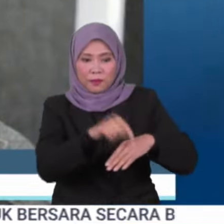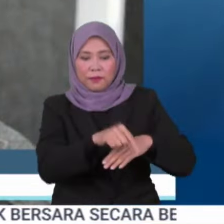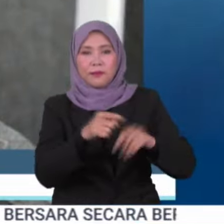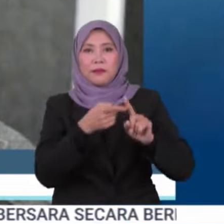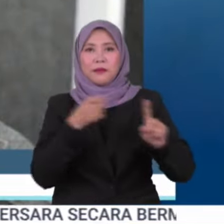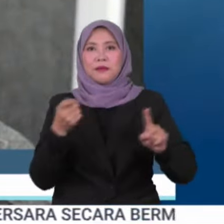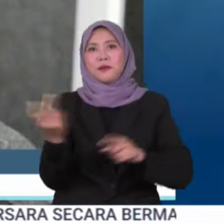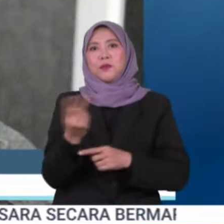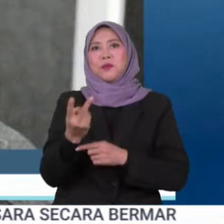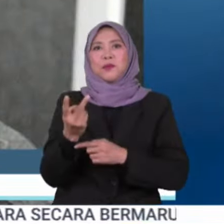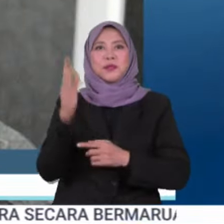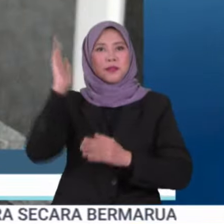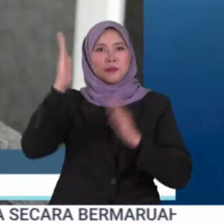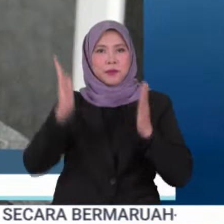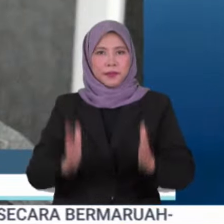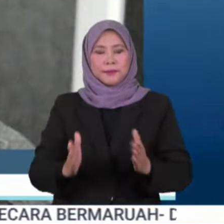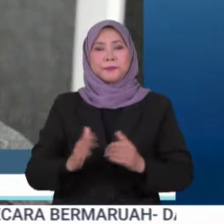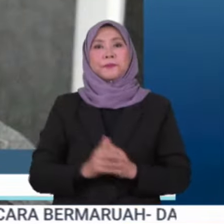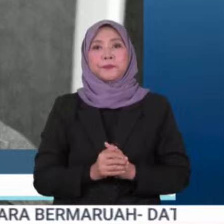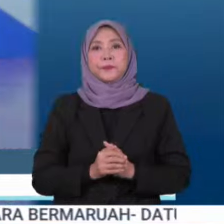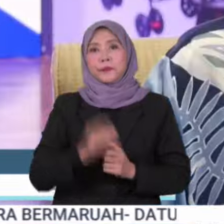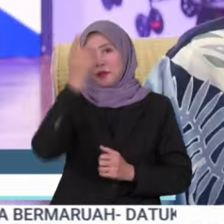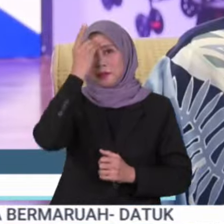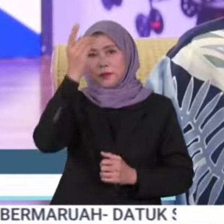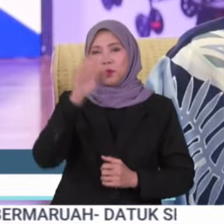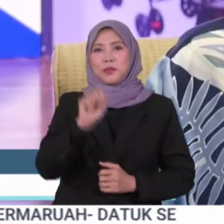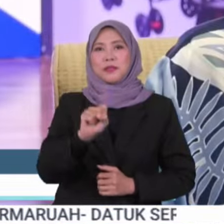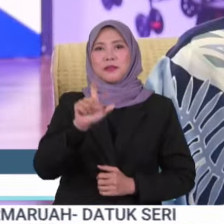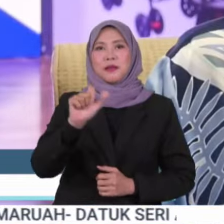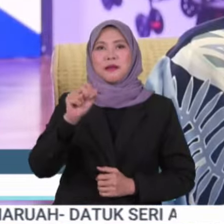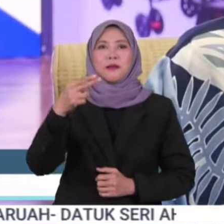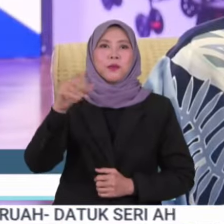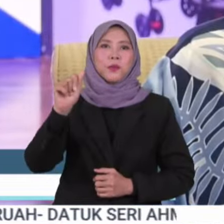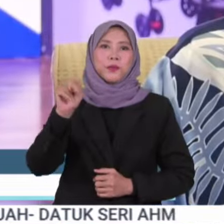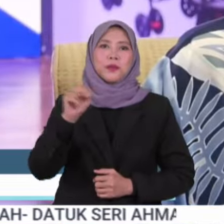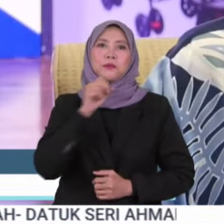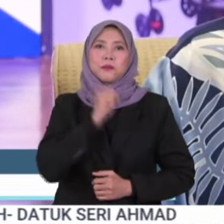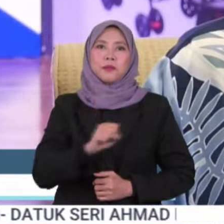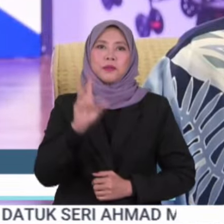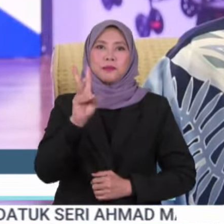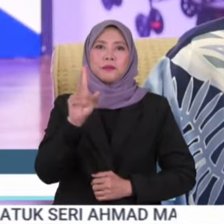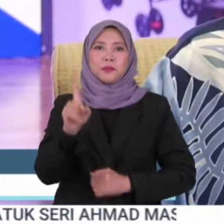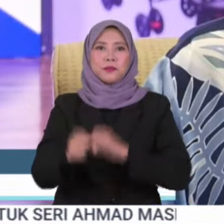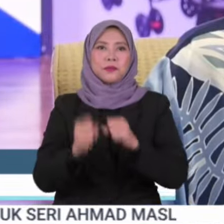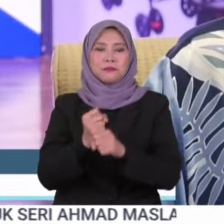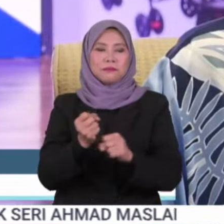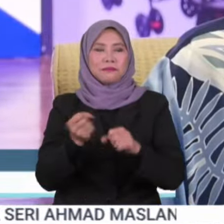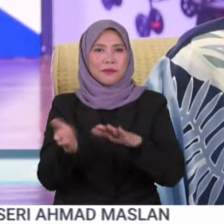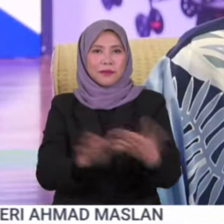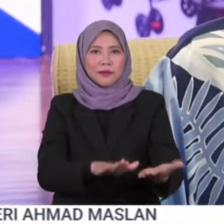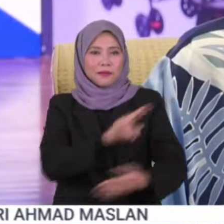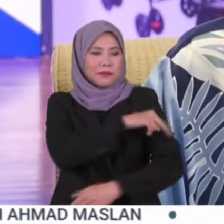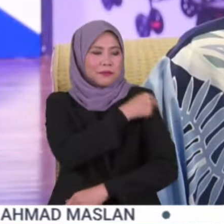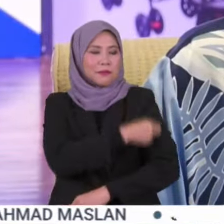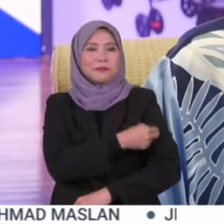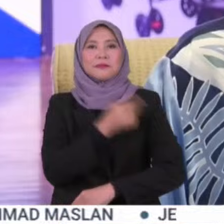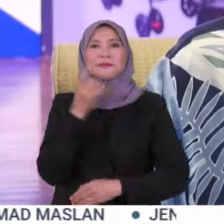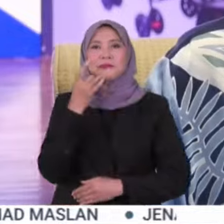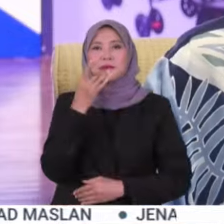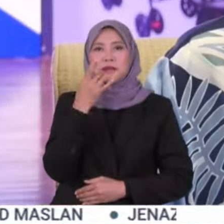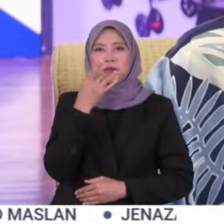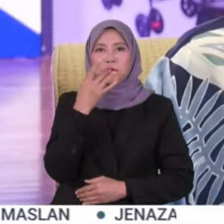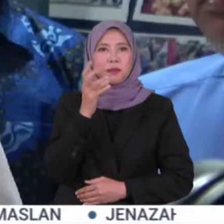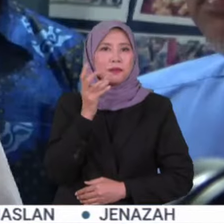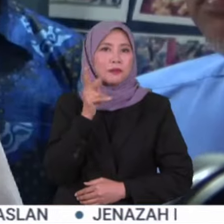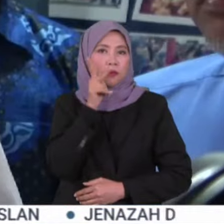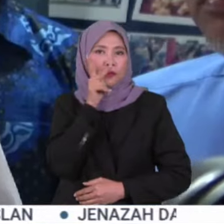daripada kedua-dua speaker. Datuk Seri Salauden, 61 tahun meninggal dunia di Hospital Sultanah Bahia di Alustah Kedah pada